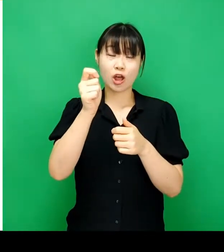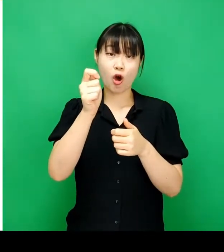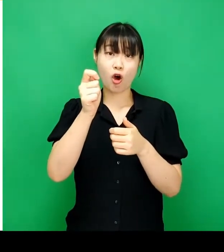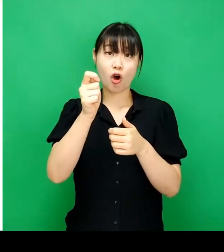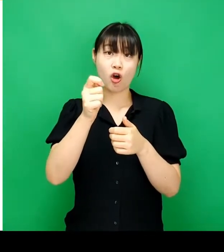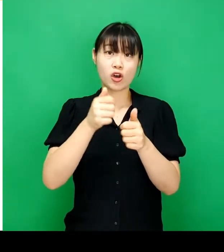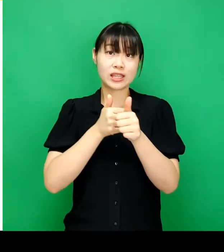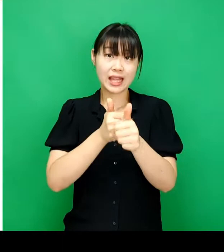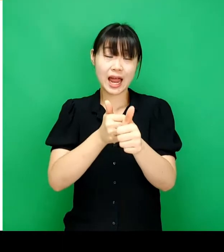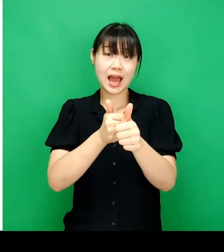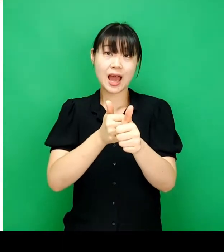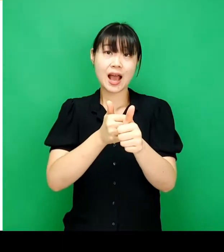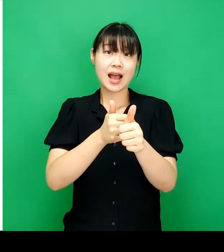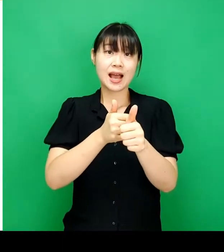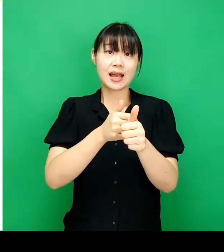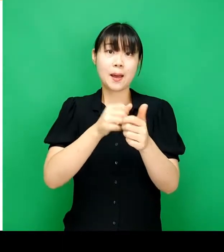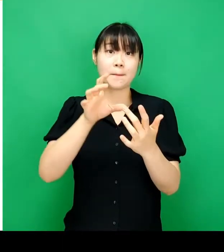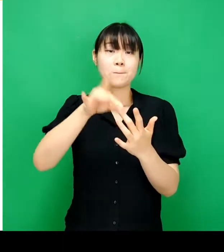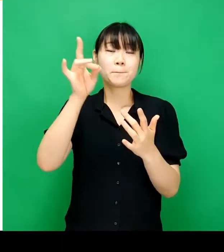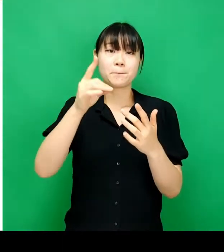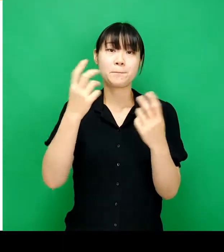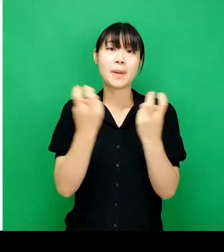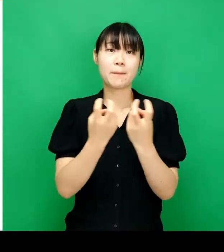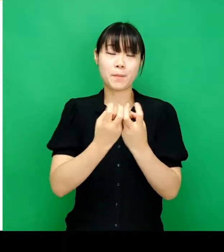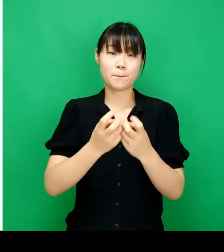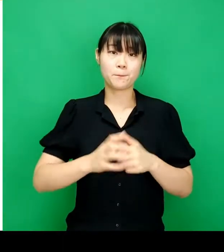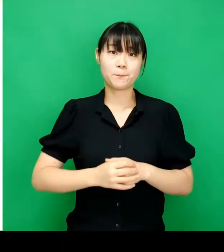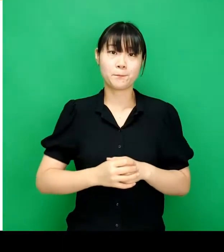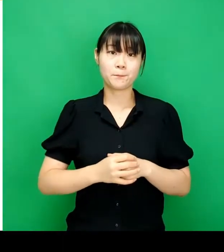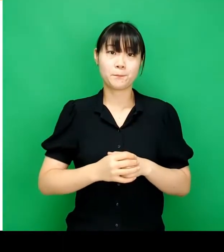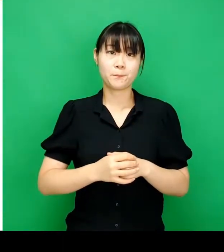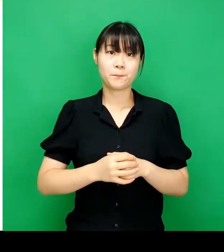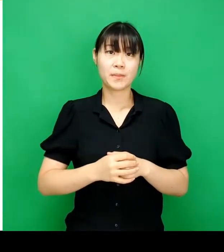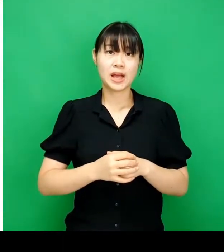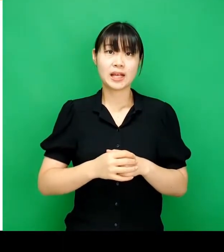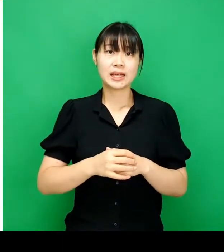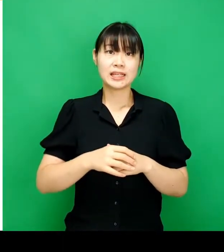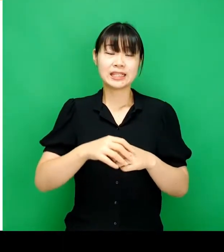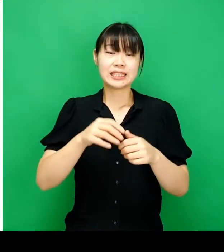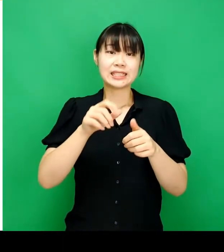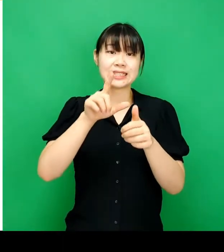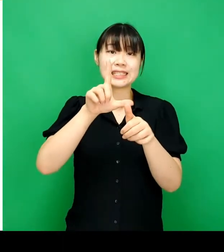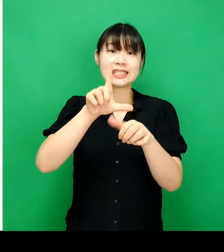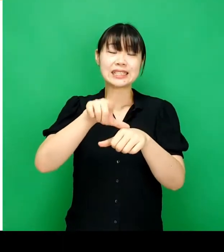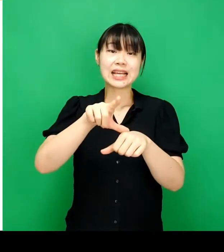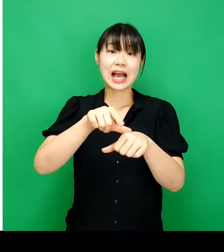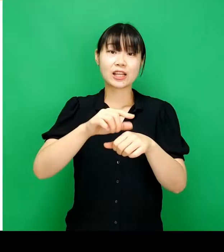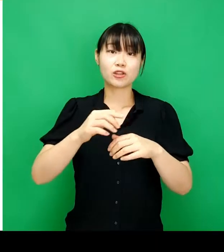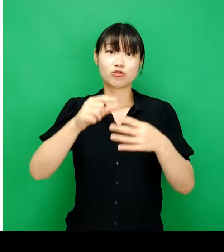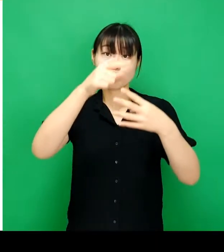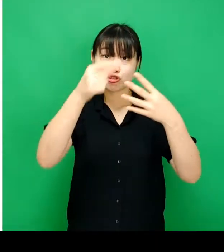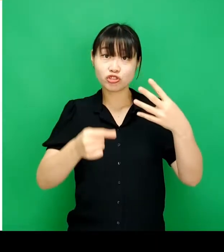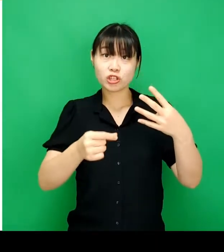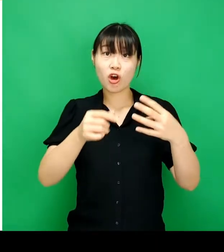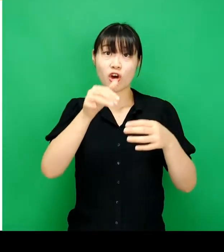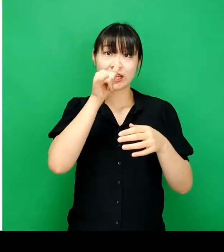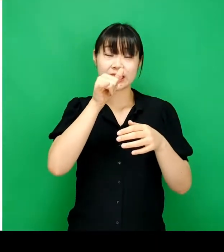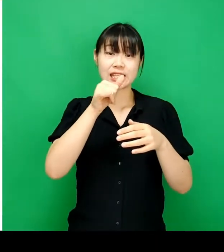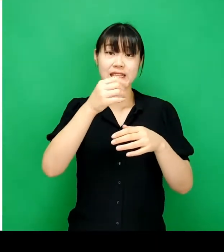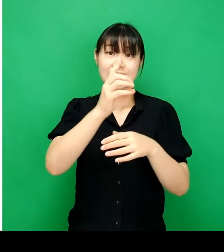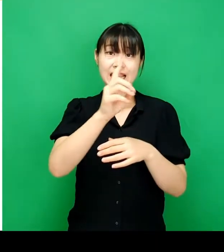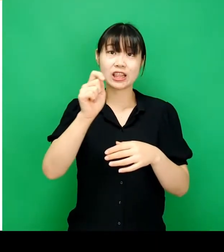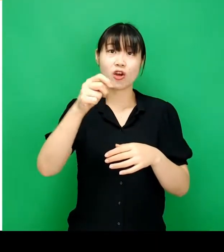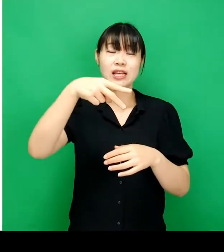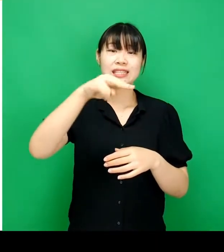먼저 첫 번째, 데이터 유형에 따라 차트를 선택하는 방법입니다. 일정한 시간적 순서가 있는